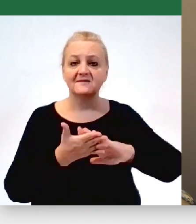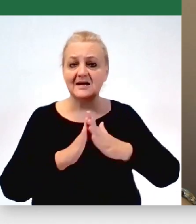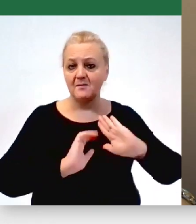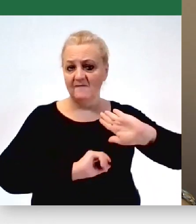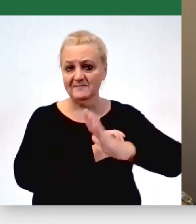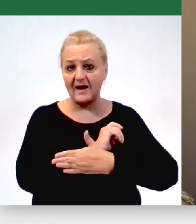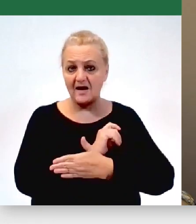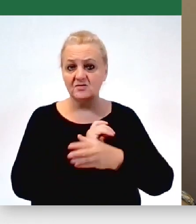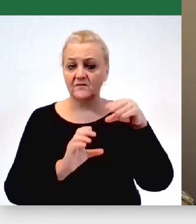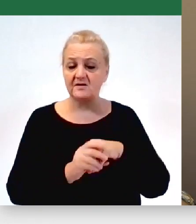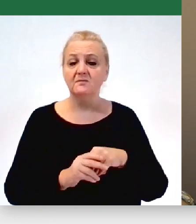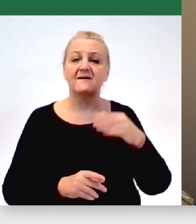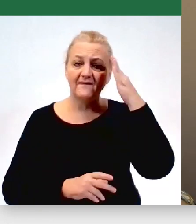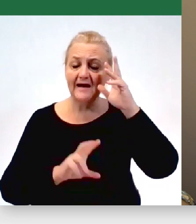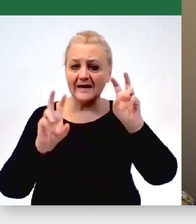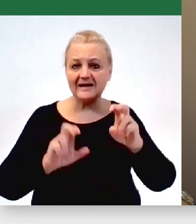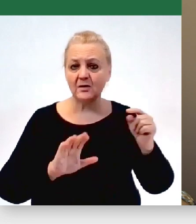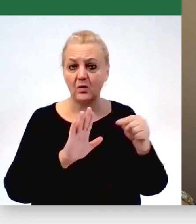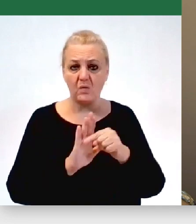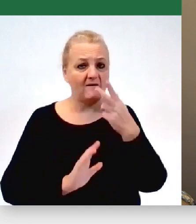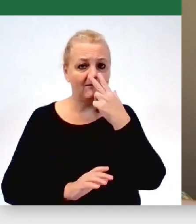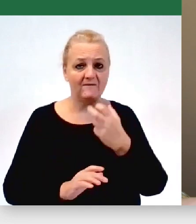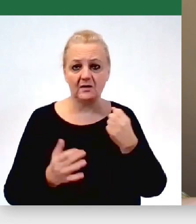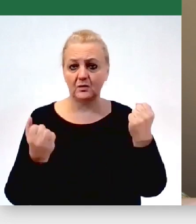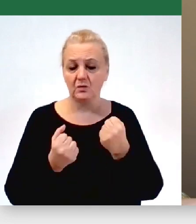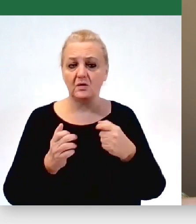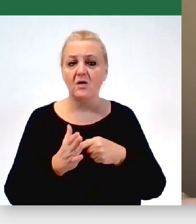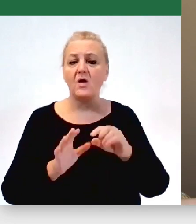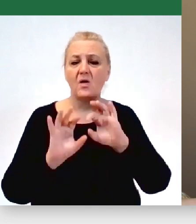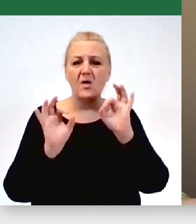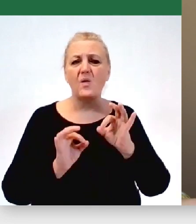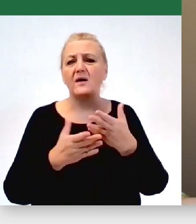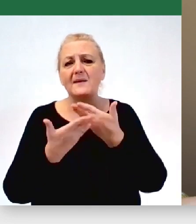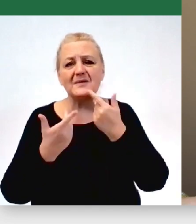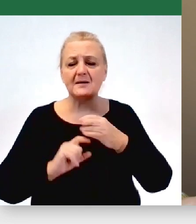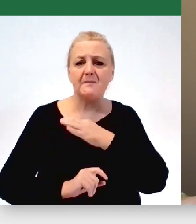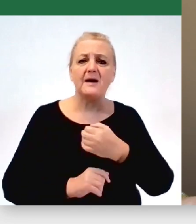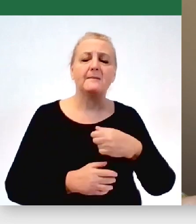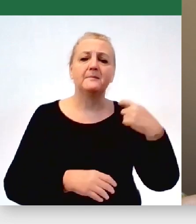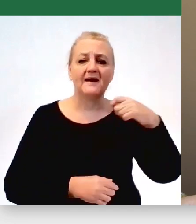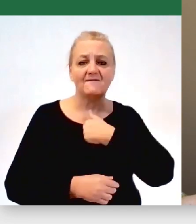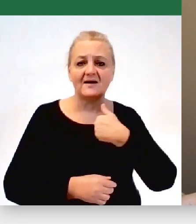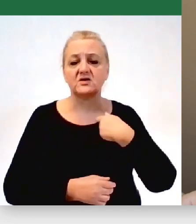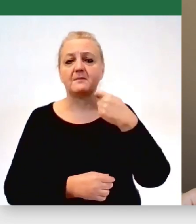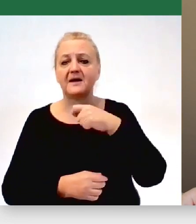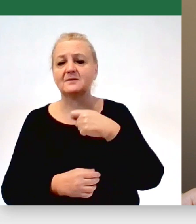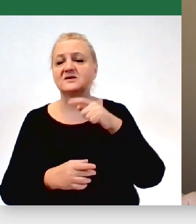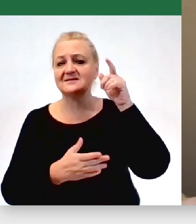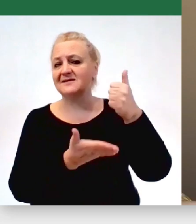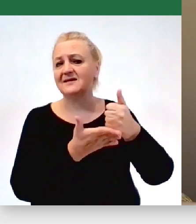przy tym, który się uchodźczym było najlepiej widzieć, kiedy oboletnie od opcji politycznej, czy prezydent Warszawy, czy prezydent Przemyśla,